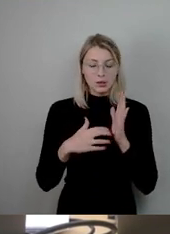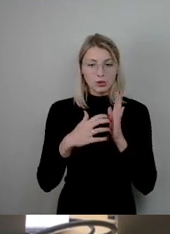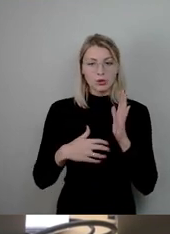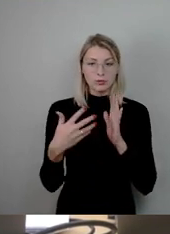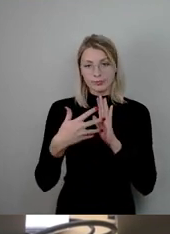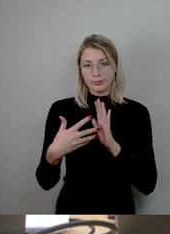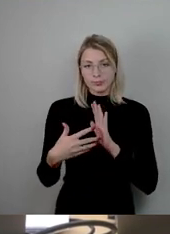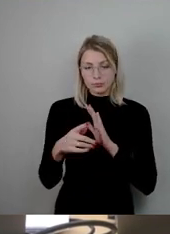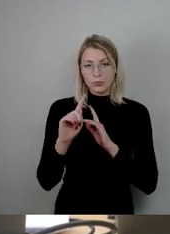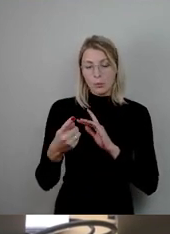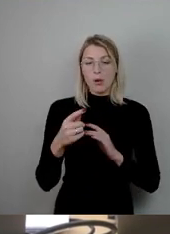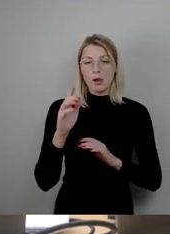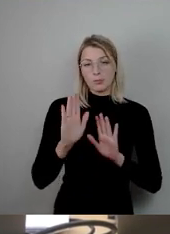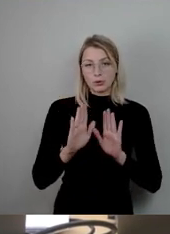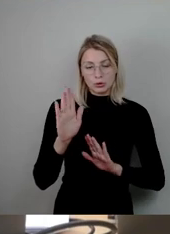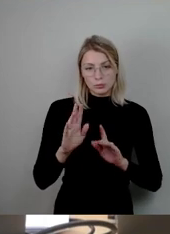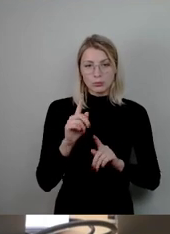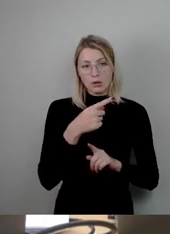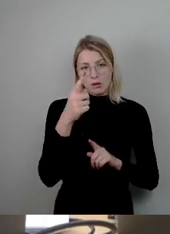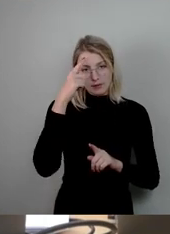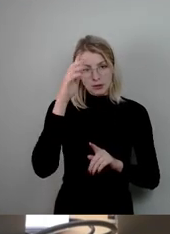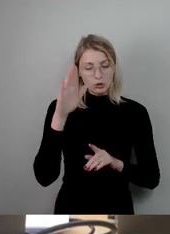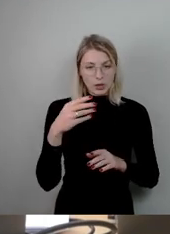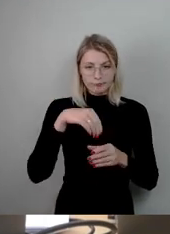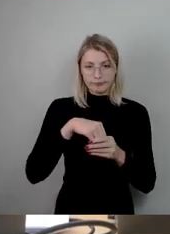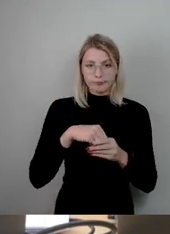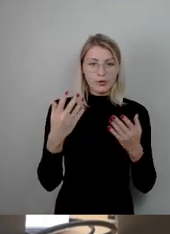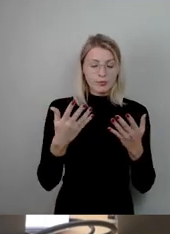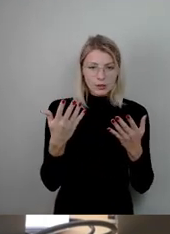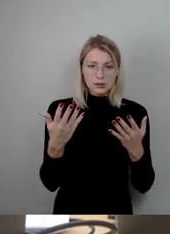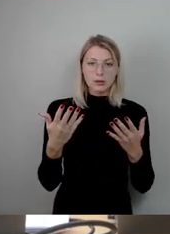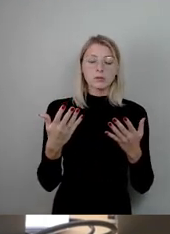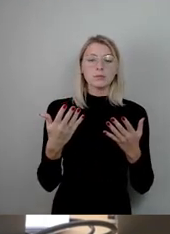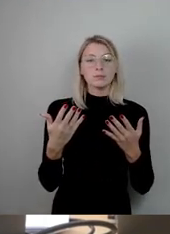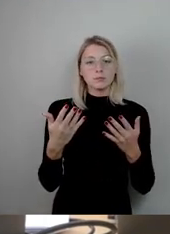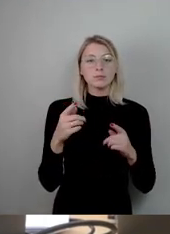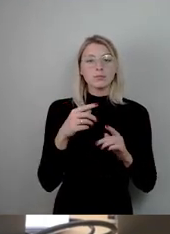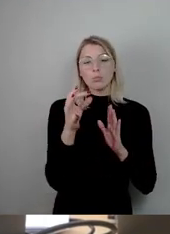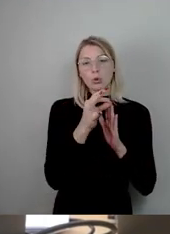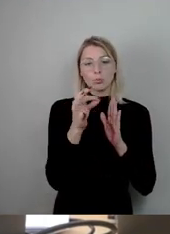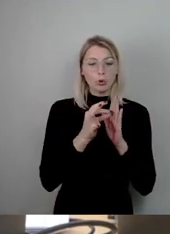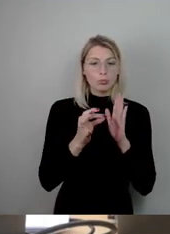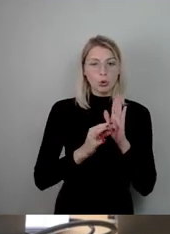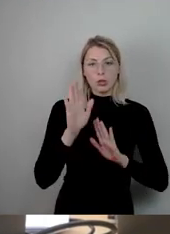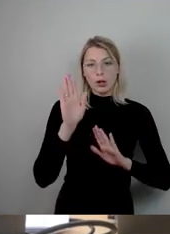weiß, was da im Ausschussbericht steht, dort ist punktweise abgestimmt worden.